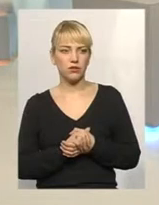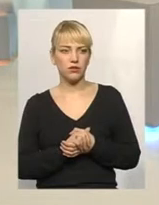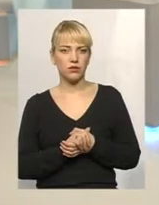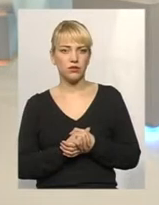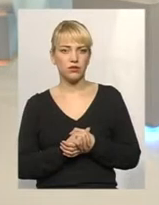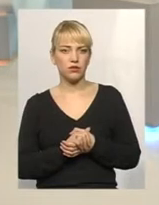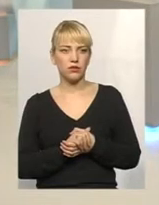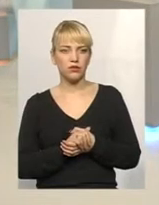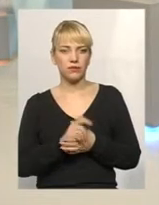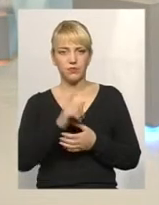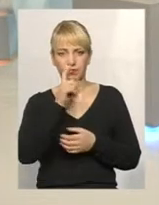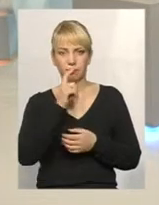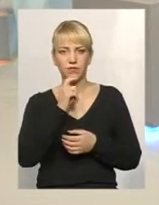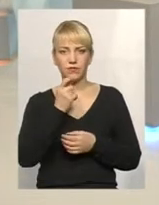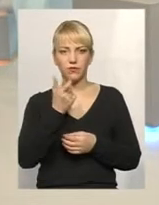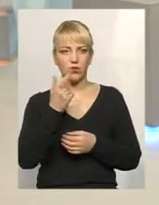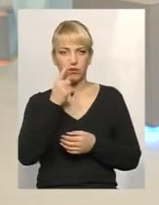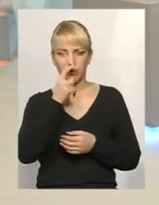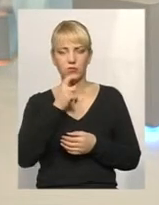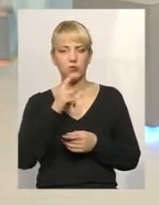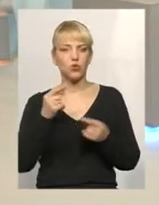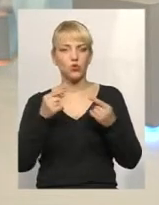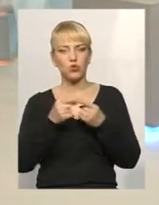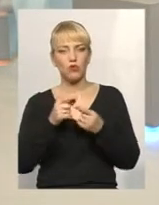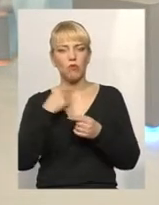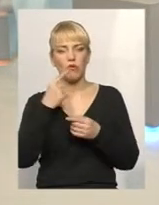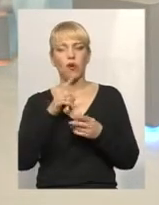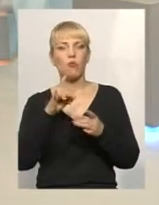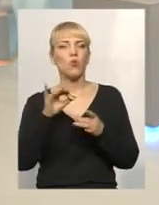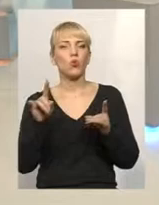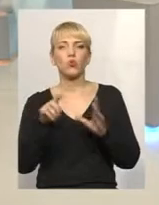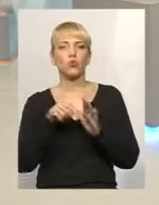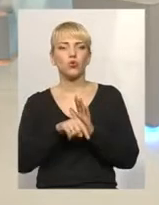Будь ласка, уточніть, про що мова. Що саме, думаю?